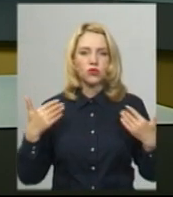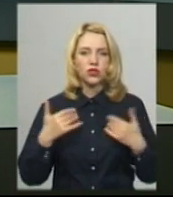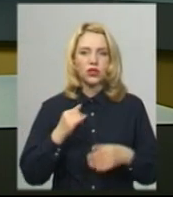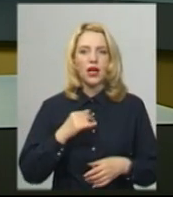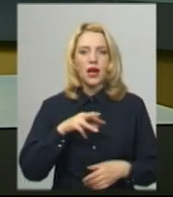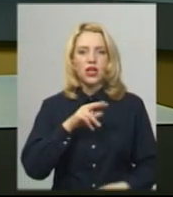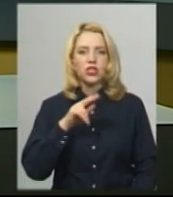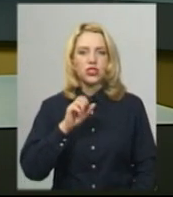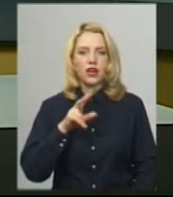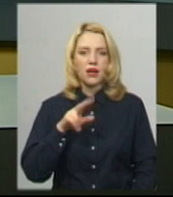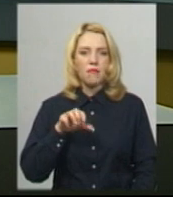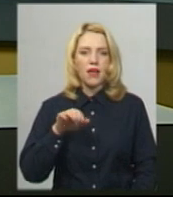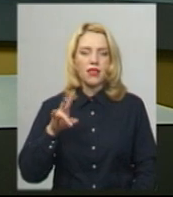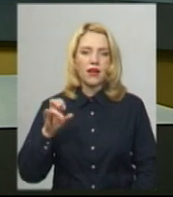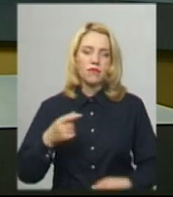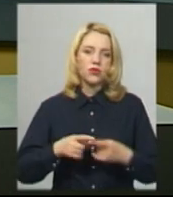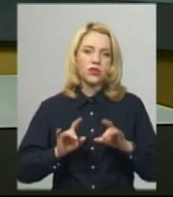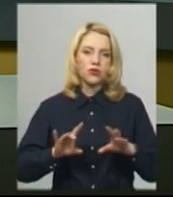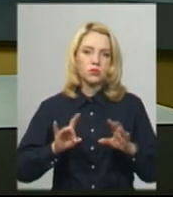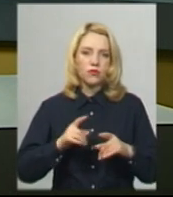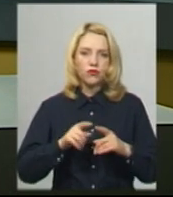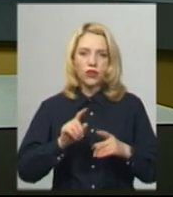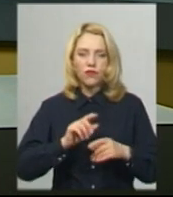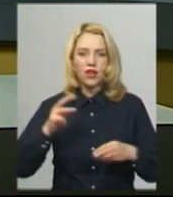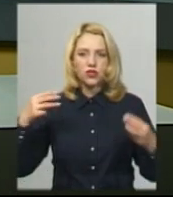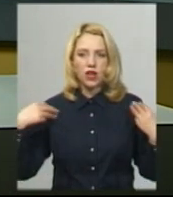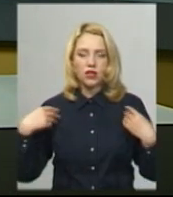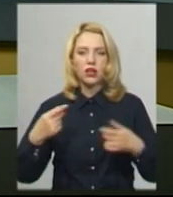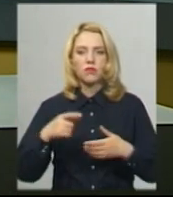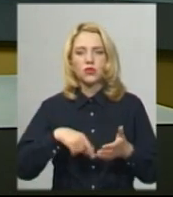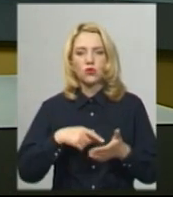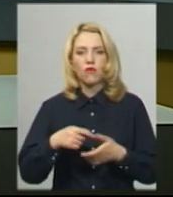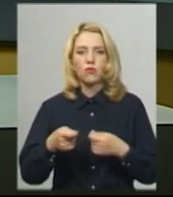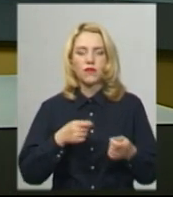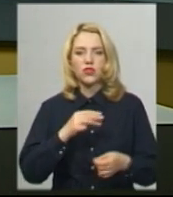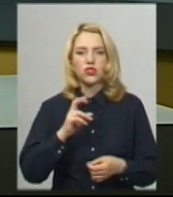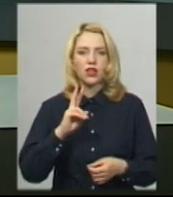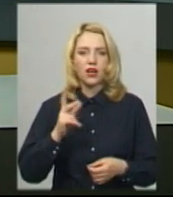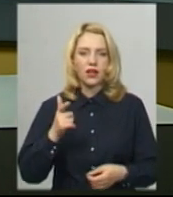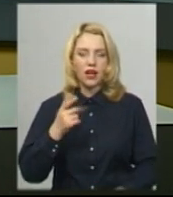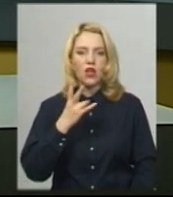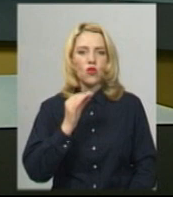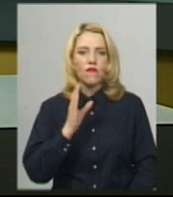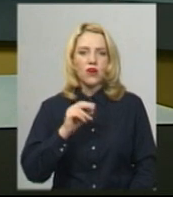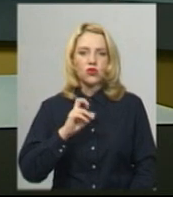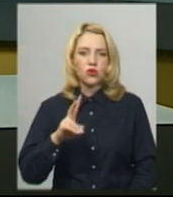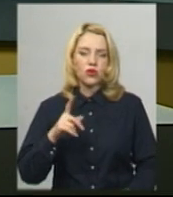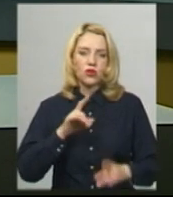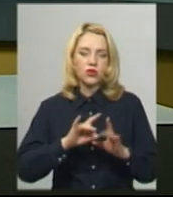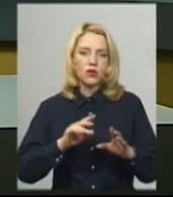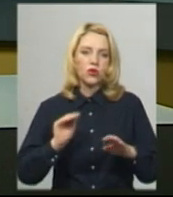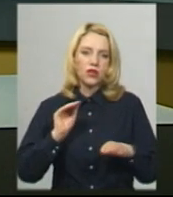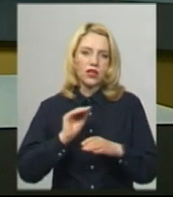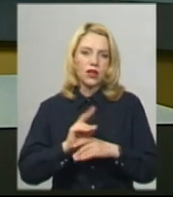імені Михайла Чекмана. Про це Суспільному розповів начальник міського управління ЖКГ Василь Новачок. Чиновник додає, на ремонт